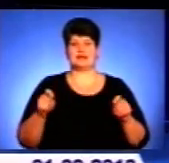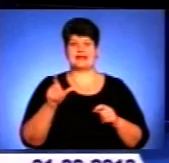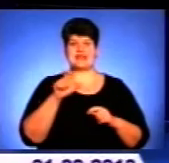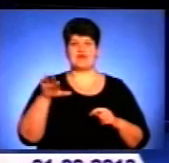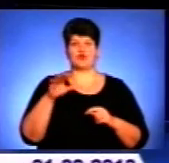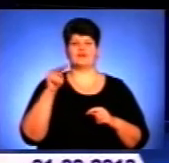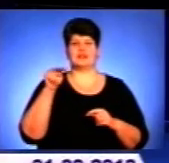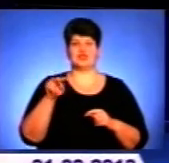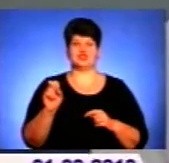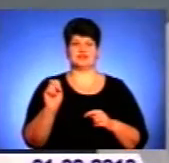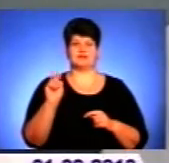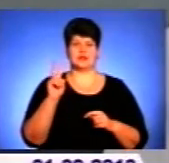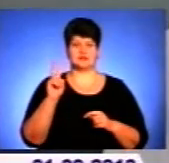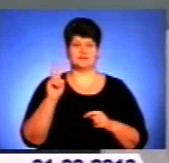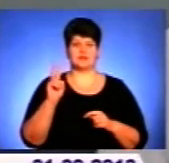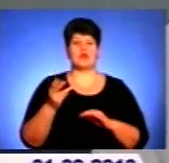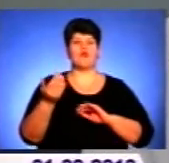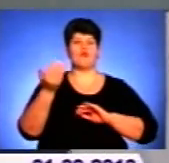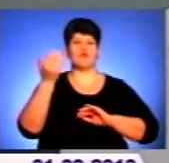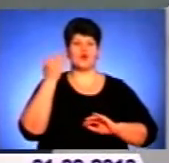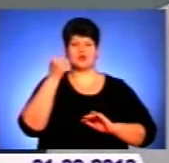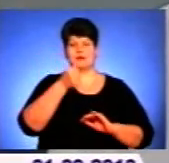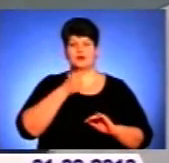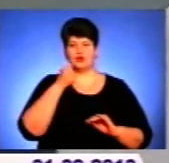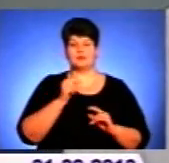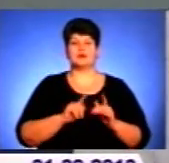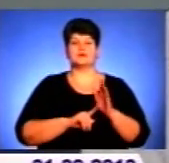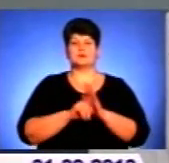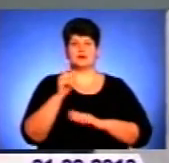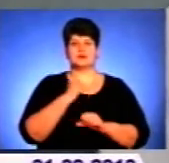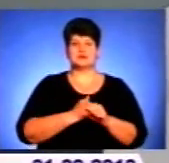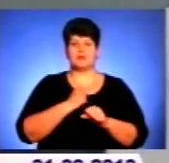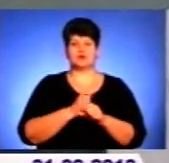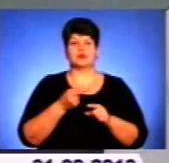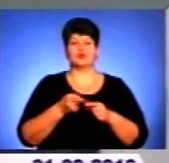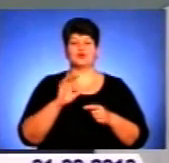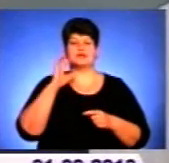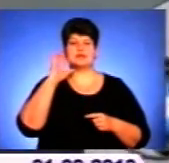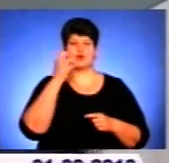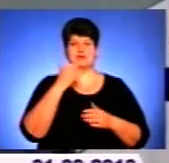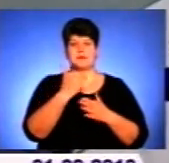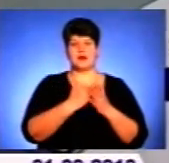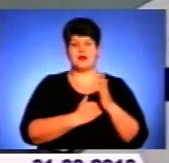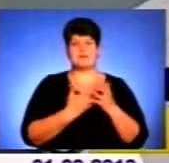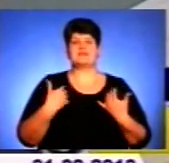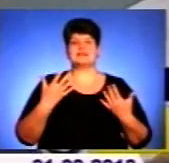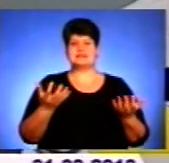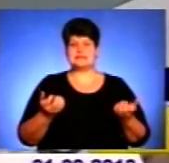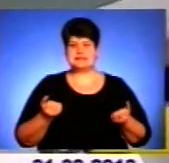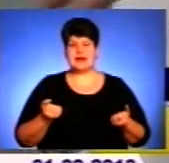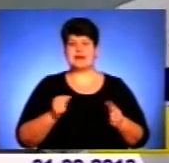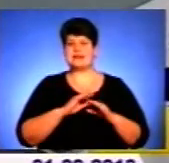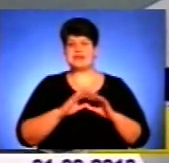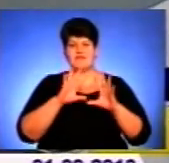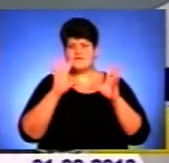Першому року ми приступили к розробці такої серйозної програми. Ми взяли не